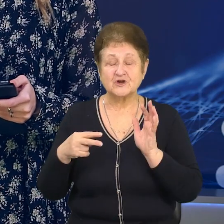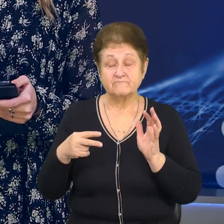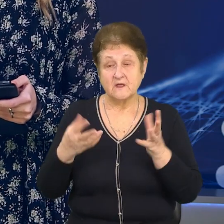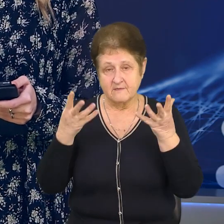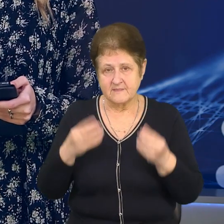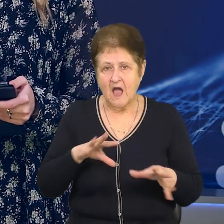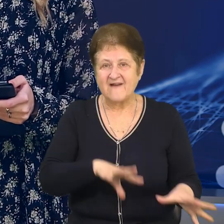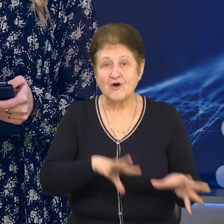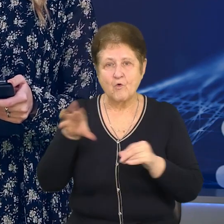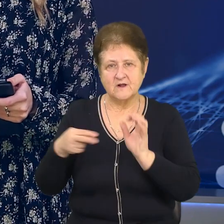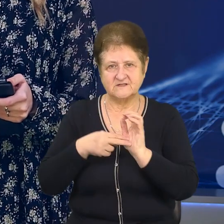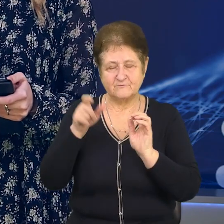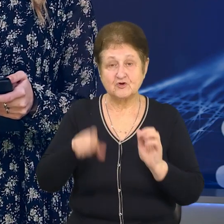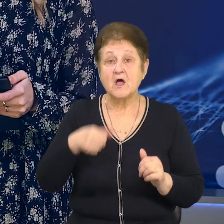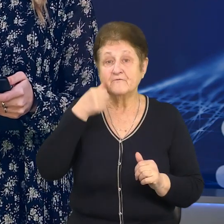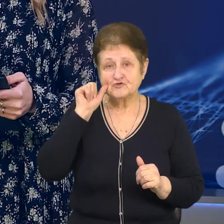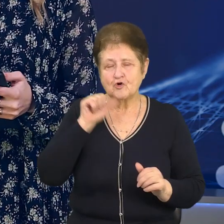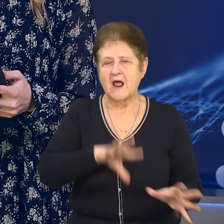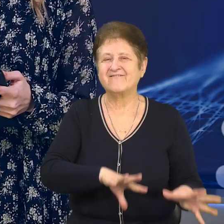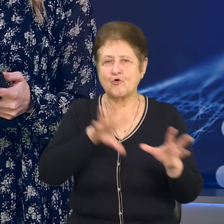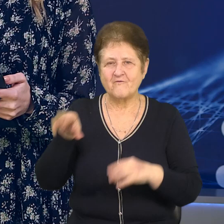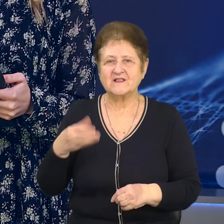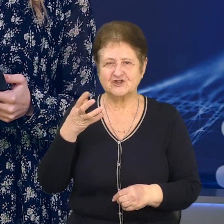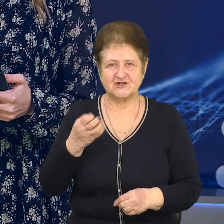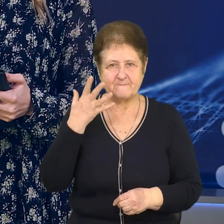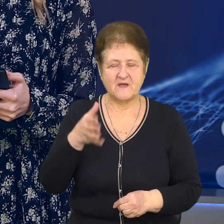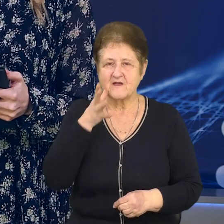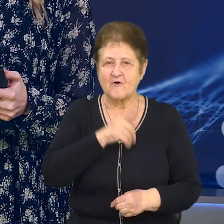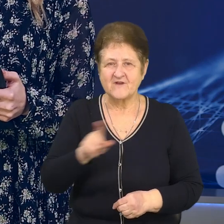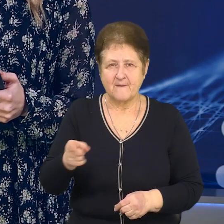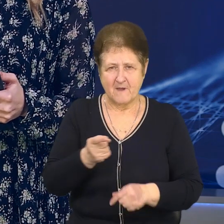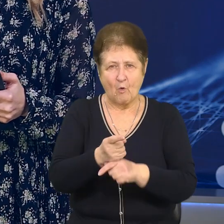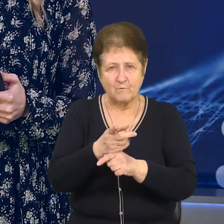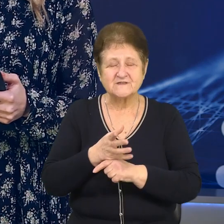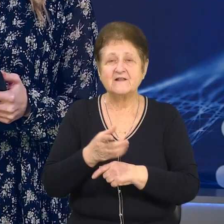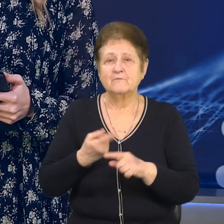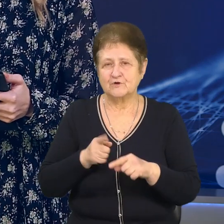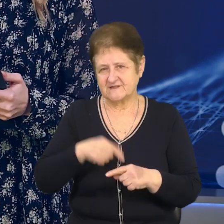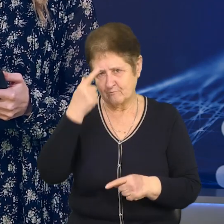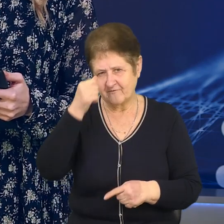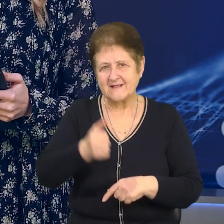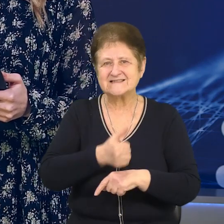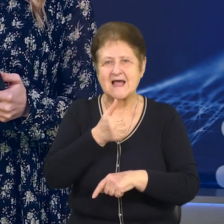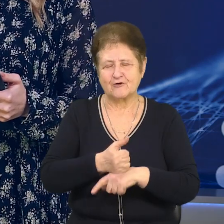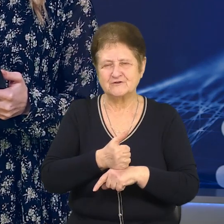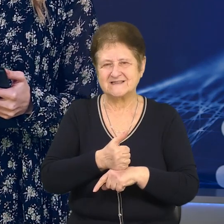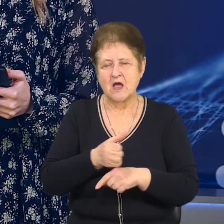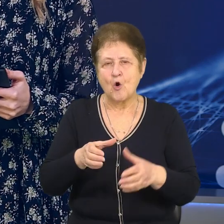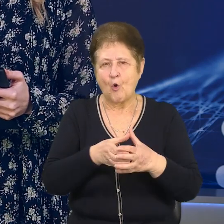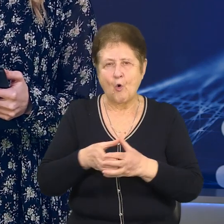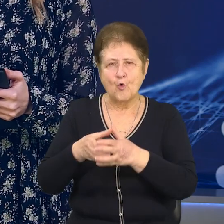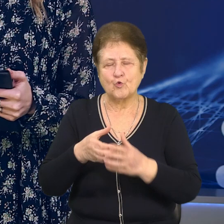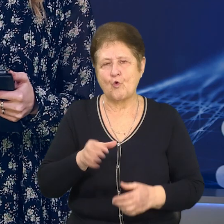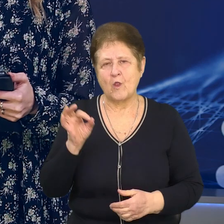ще п'ять евакуювалися вчора одразу після обстрілу. Про це Суспільному повідомив староста Тур'янського старостинського округу